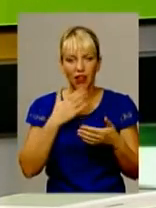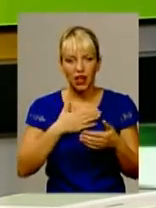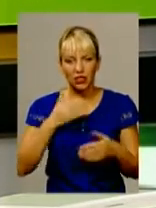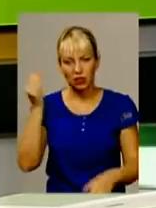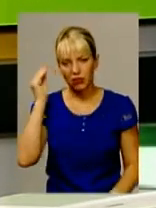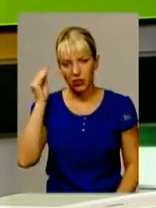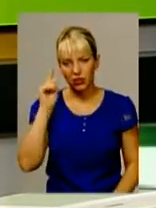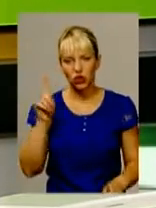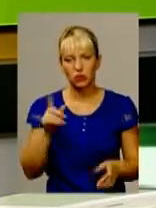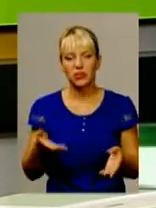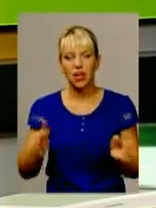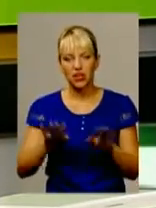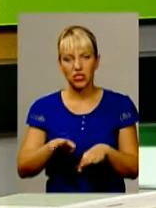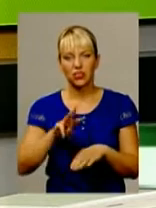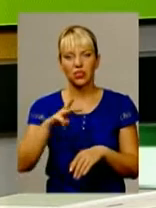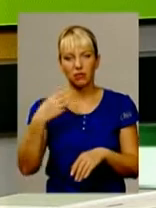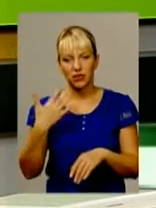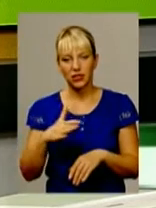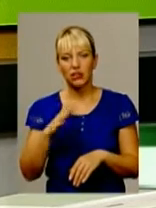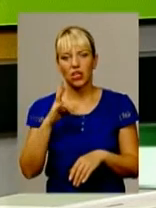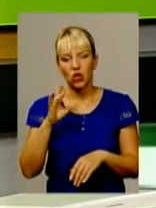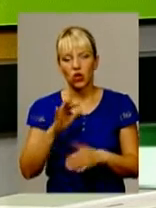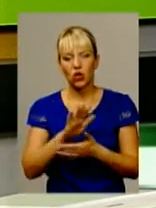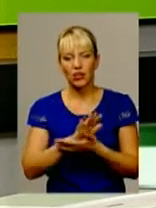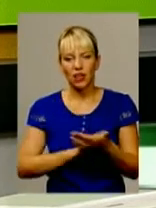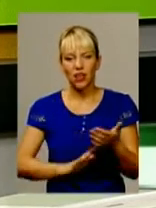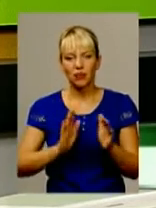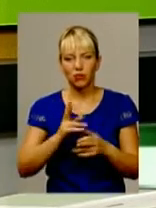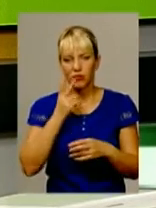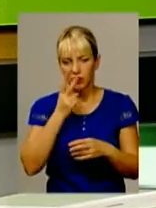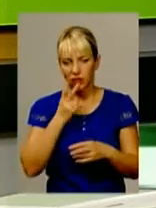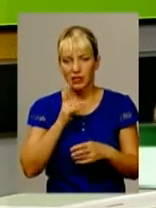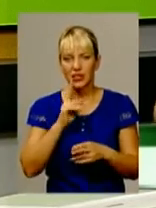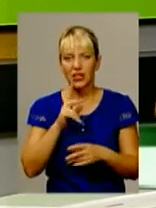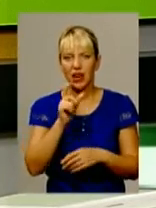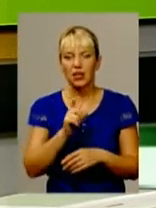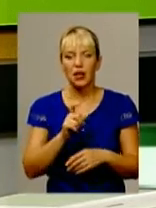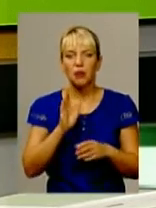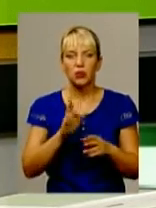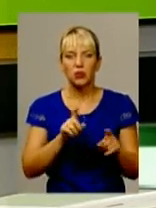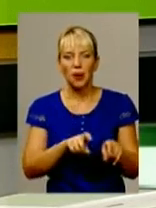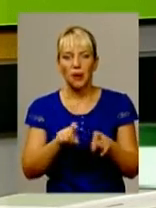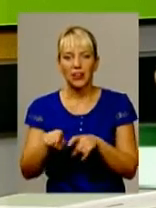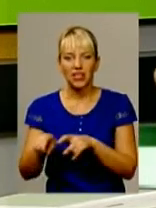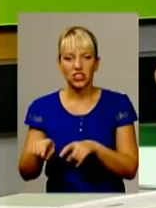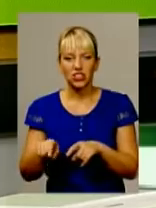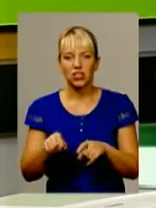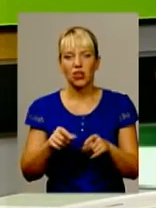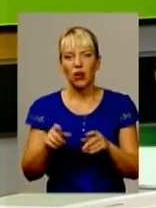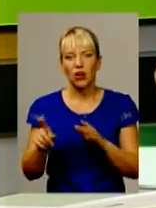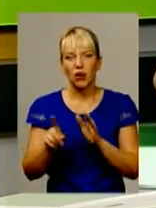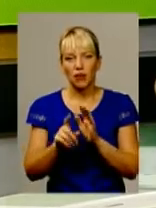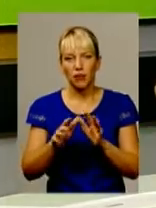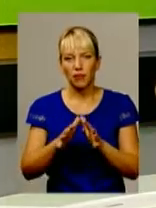на цих позиціях, але далі ми будемо дивитися, як пасажиропотік буде і які нас будуть витрати. Я зрозумів.